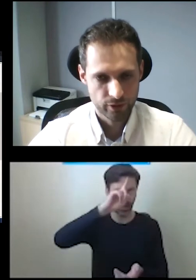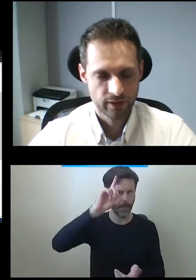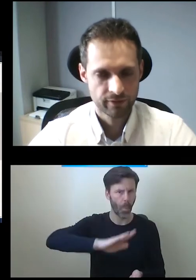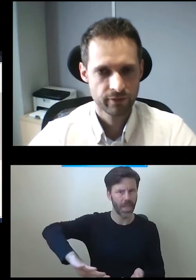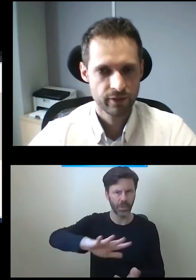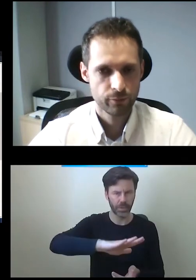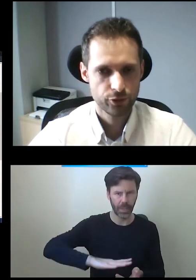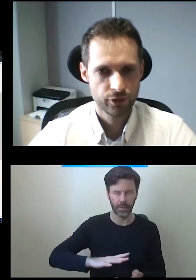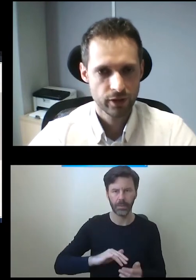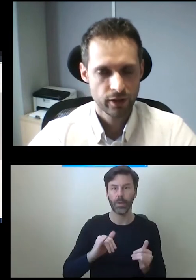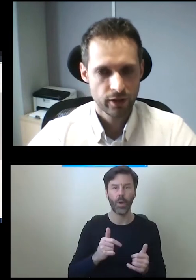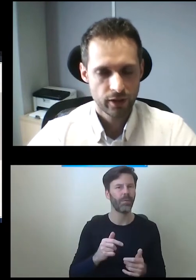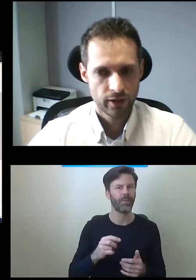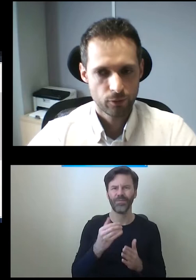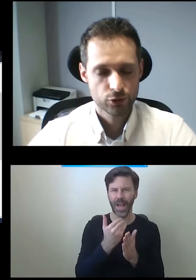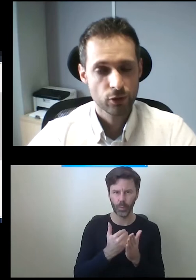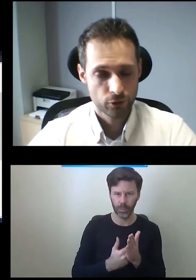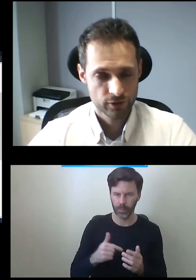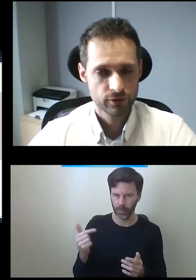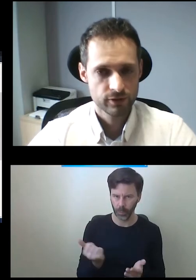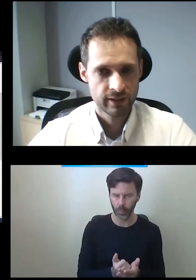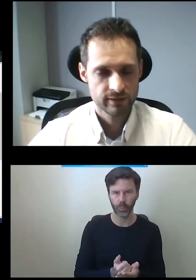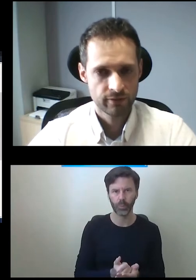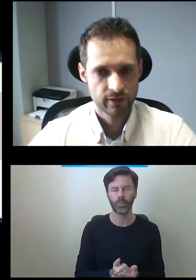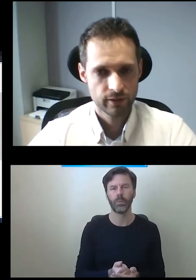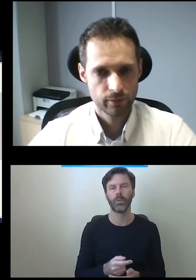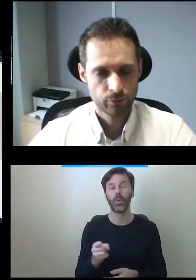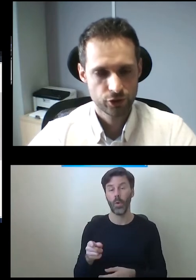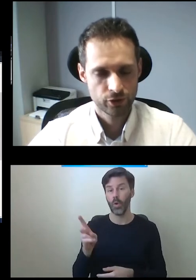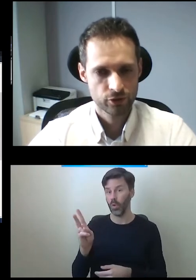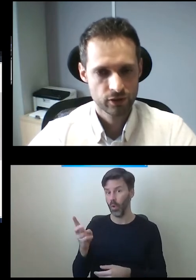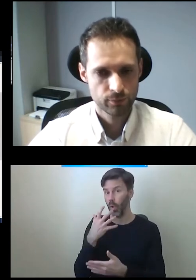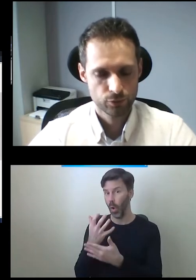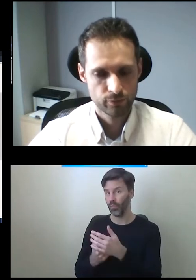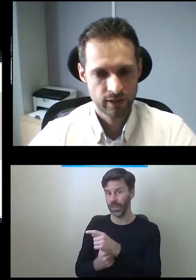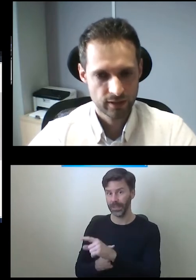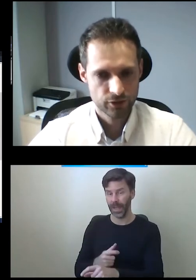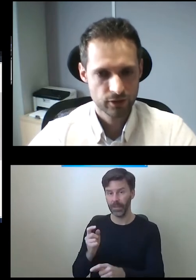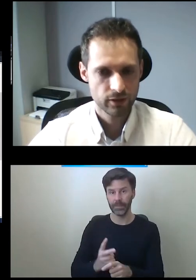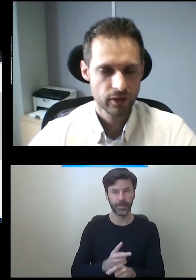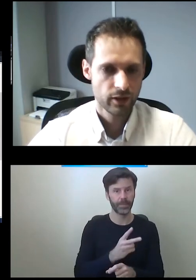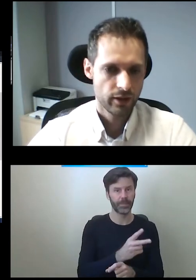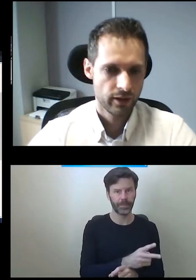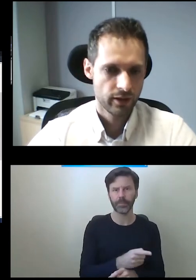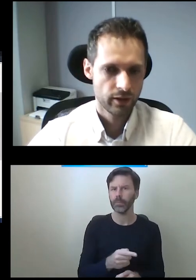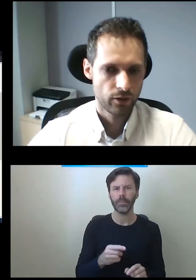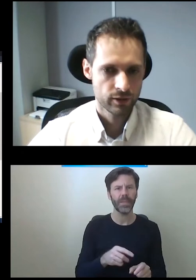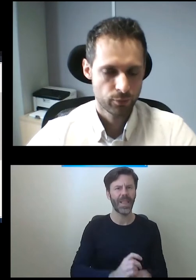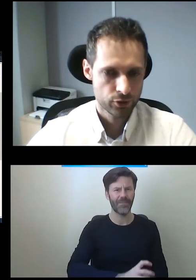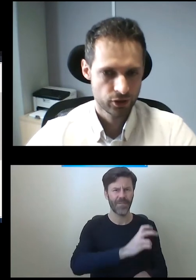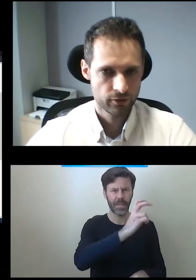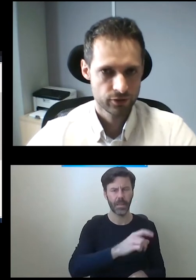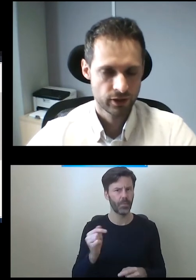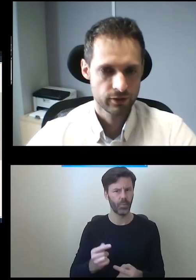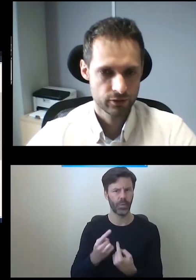warunki. winda musi, użytkownik korzystający z tej windy, musi się na niej dostać w sposób niezależny oraz